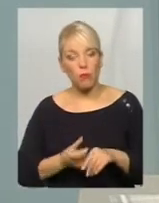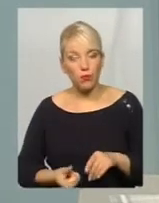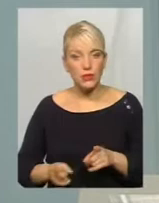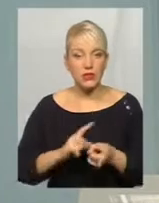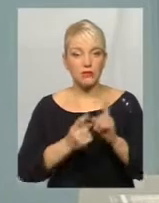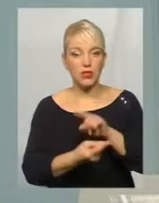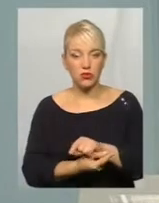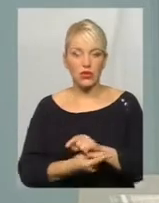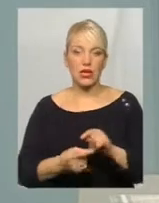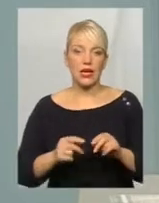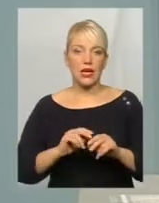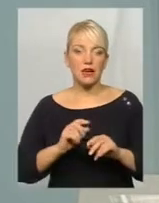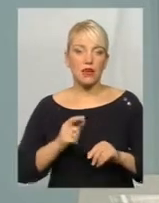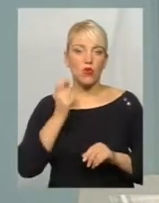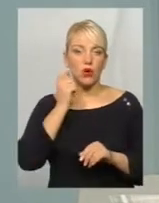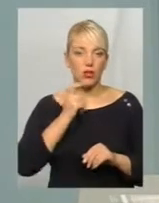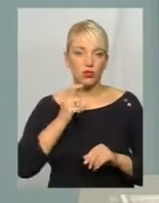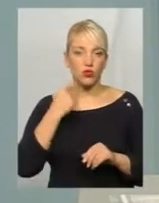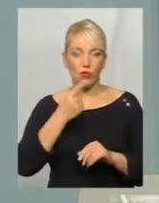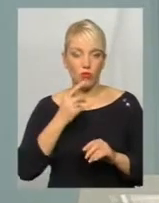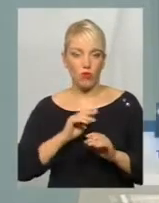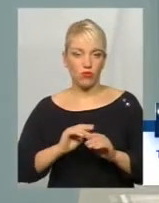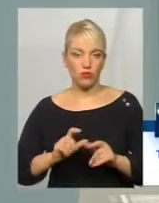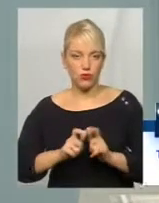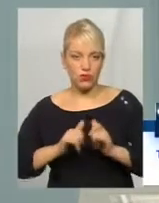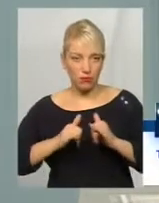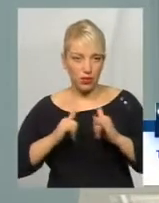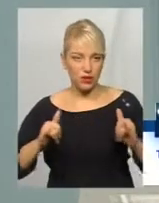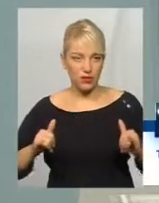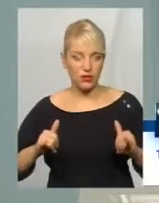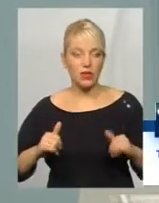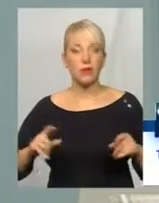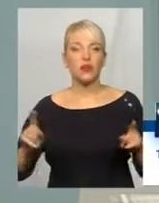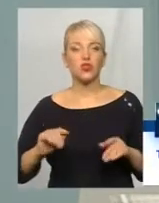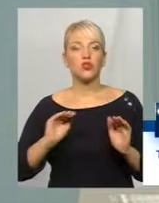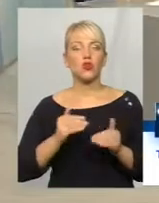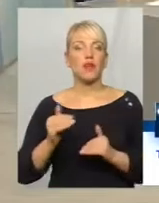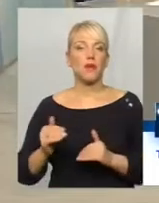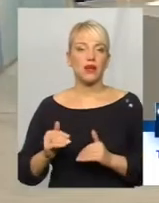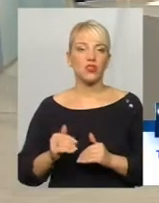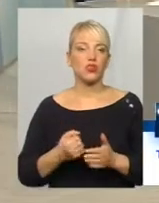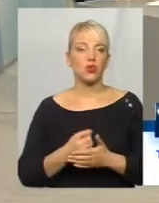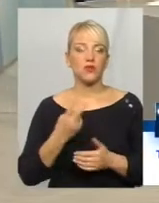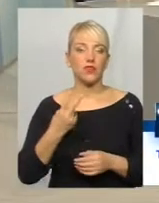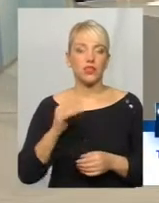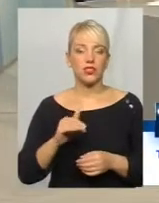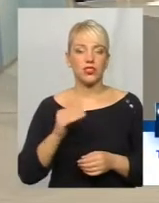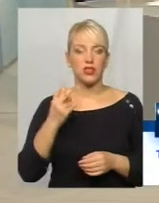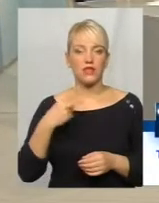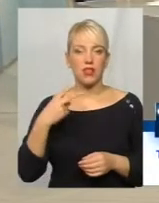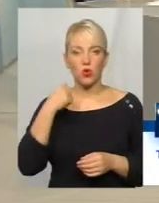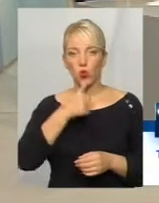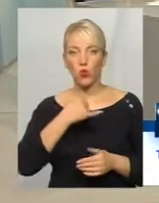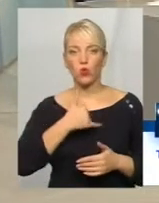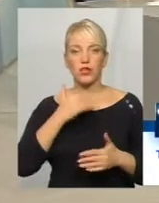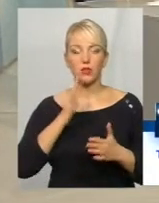кількість предметів, які вивчатимуться українською мовою. Щонайменше, до 2020 року у нас